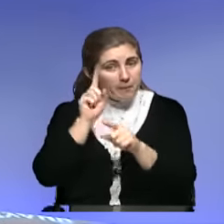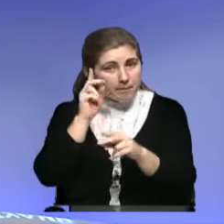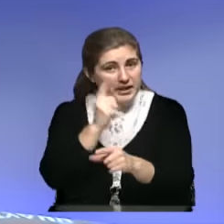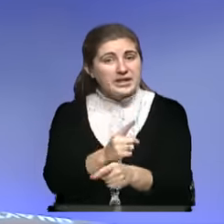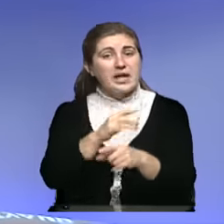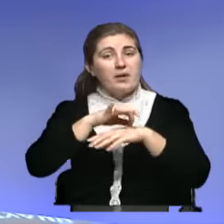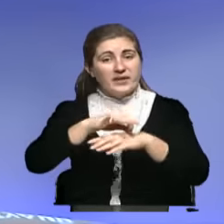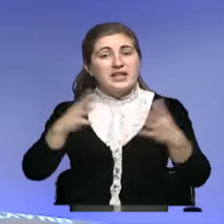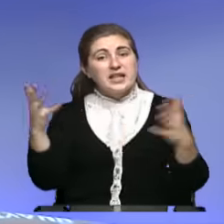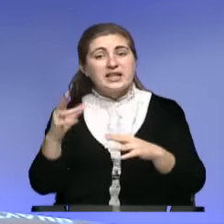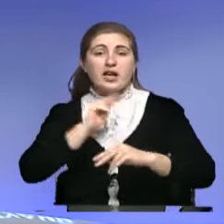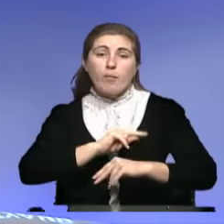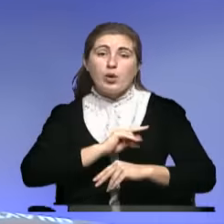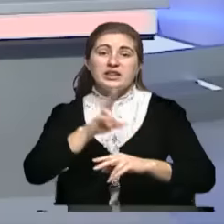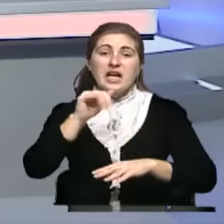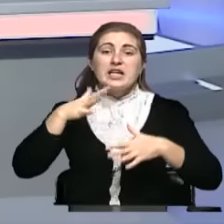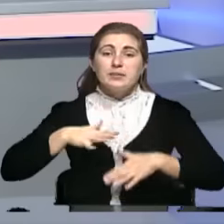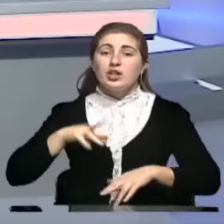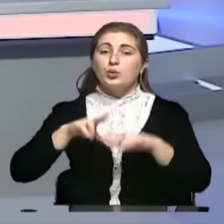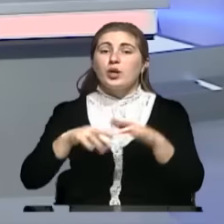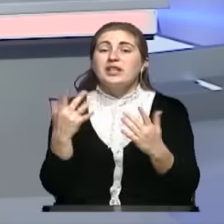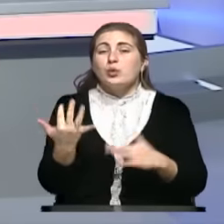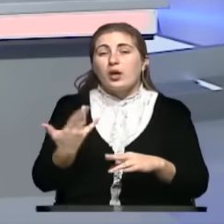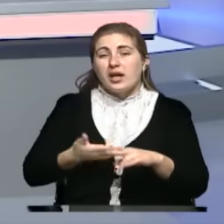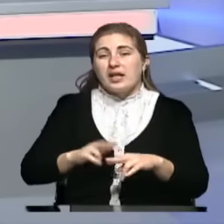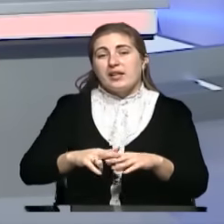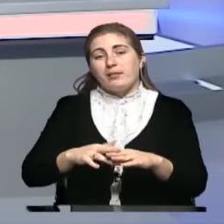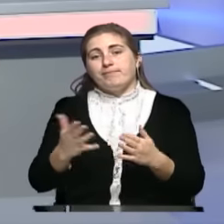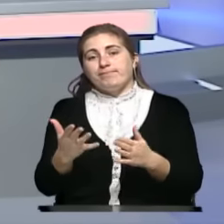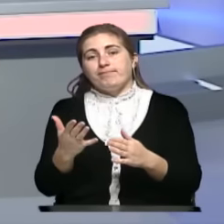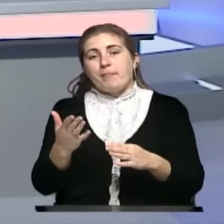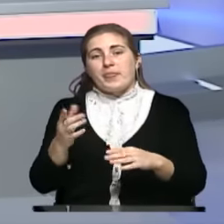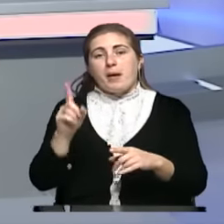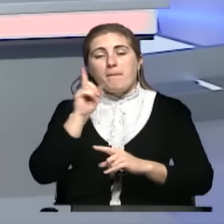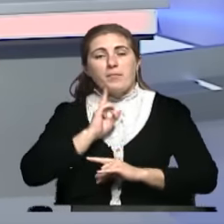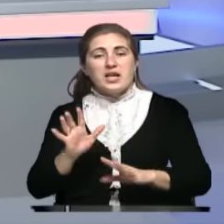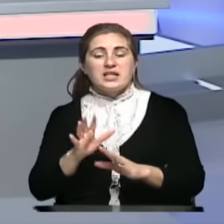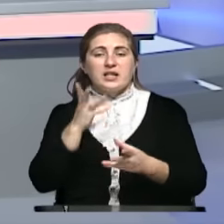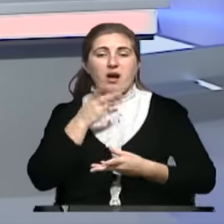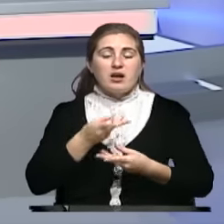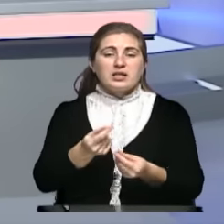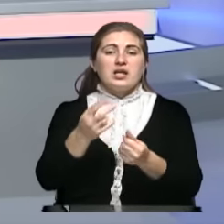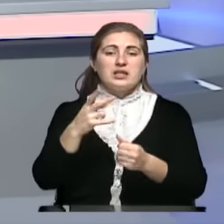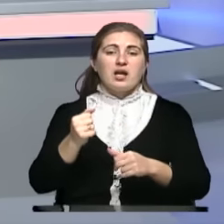крымских стройках. Насколько это болезненно сказалось на застройщиках, объектах и клиентах?